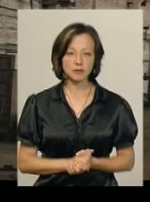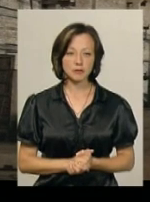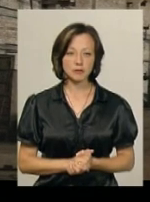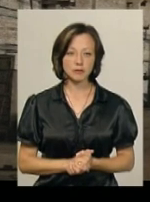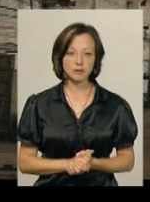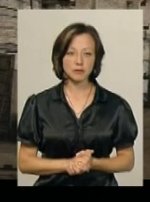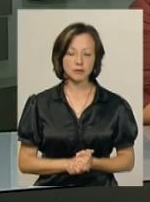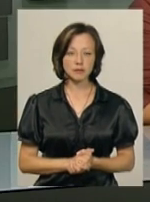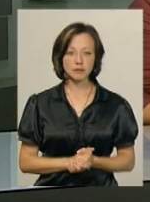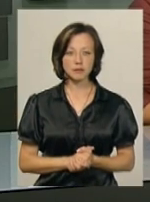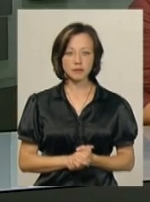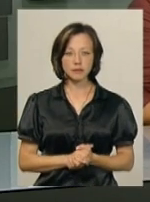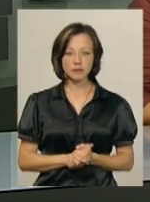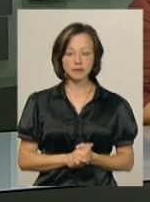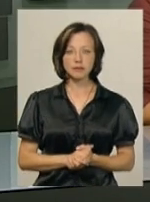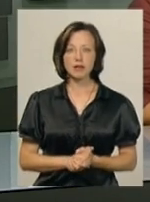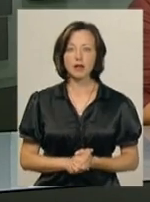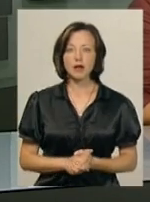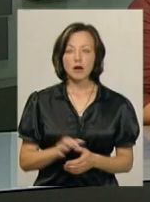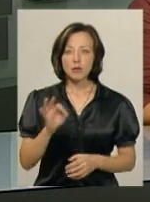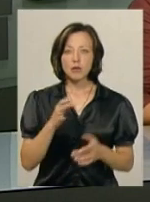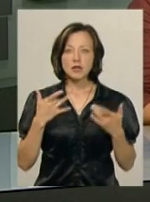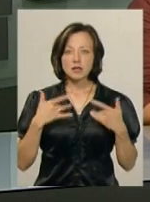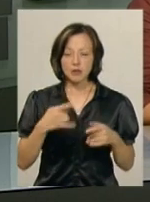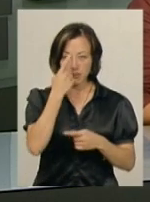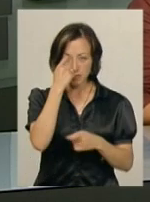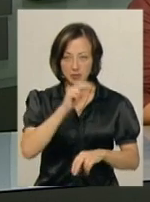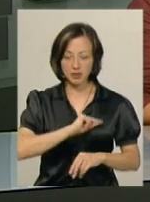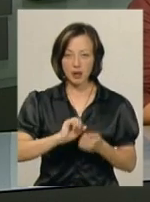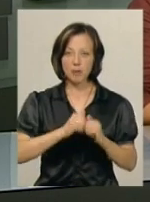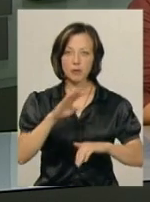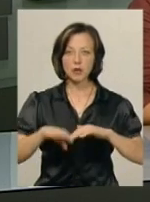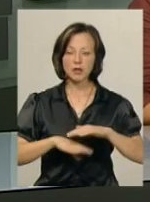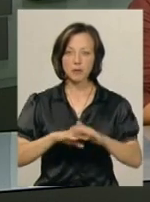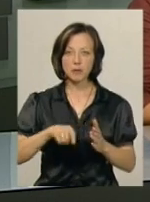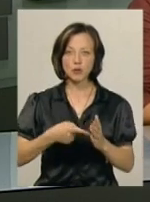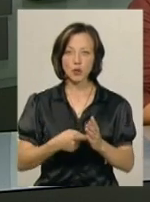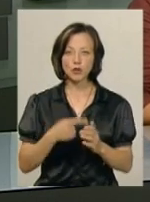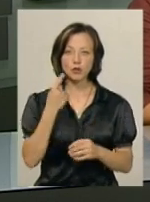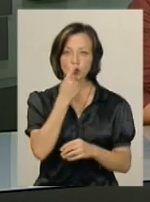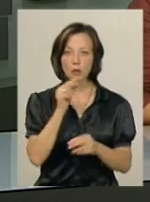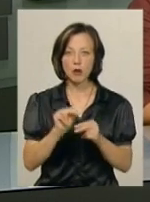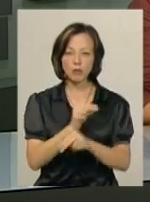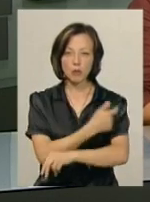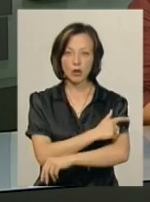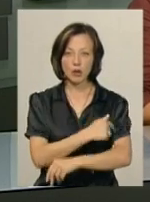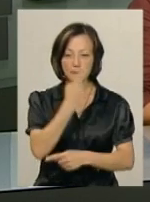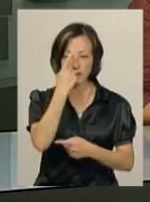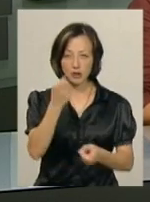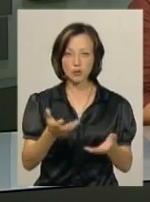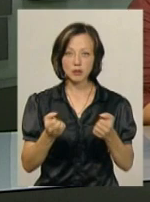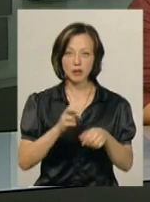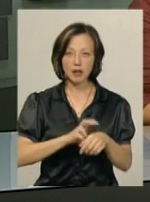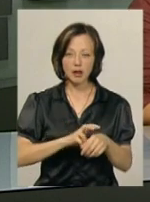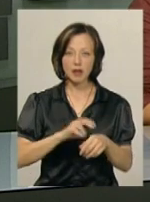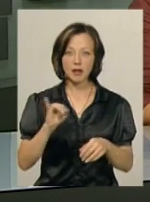Центр. Про звільнення повідомили працівникам Кам'янець-Подільської міської стоматполіклініки. Попередження отримали